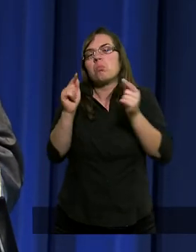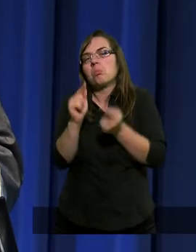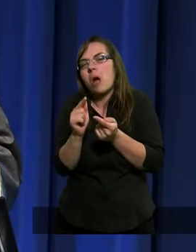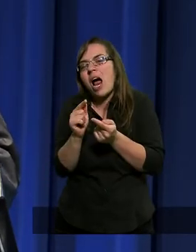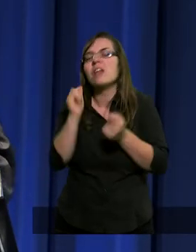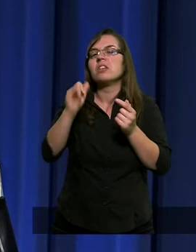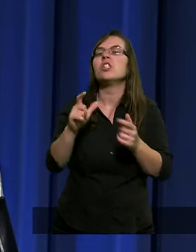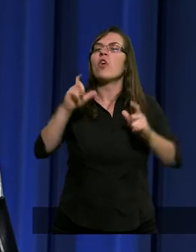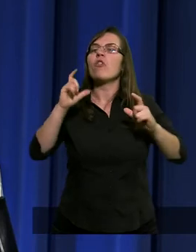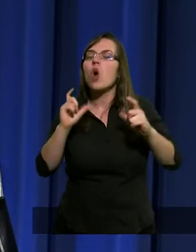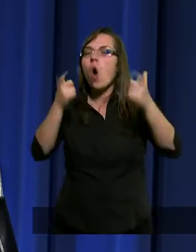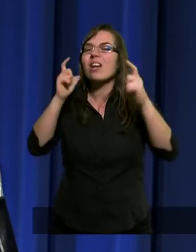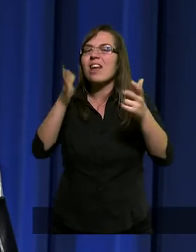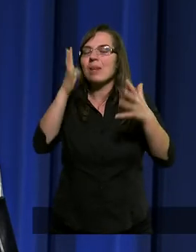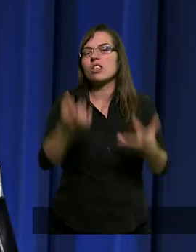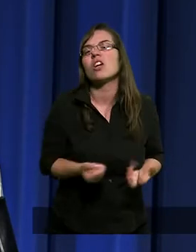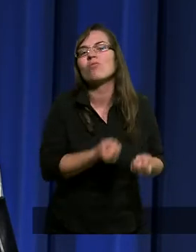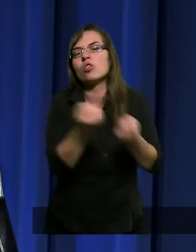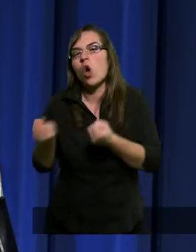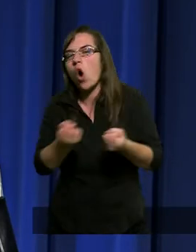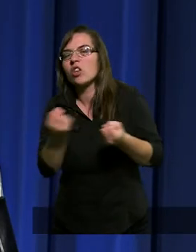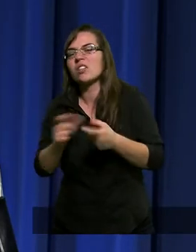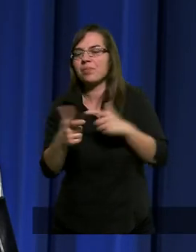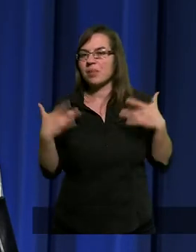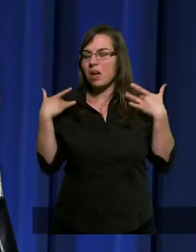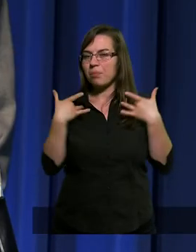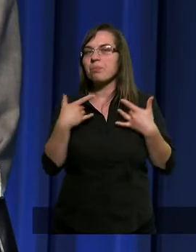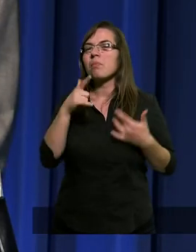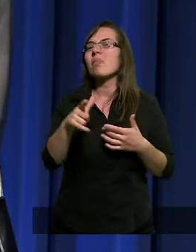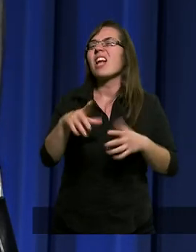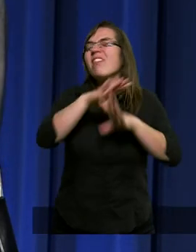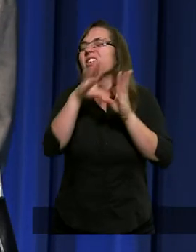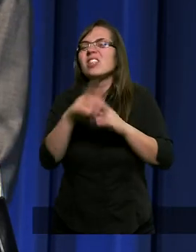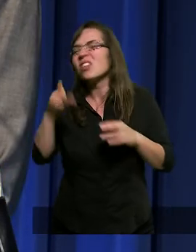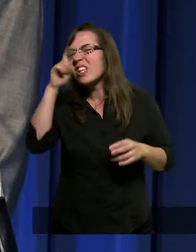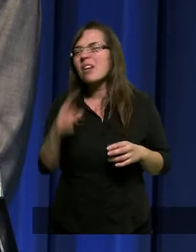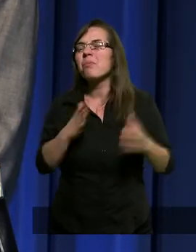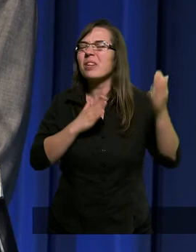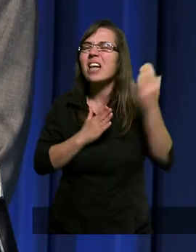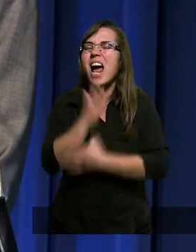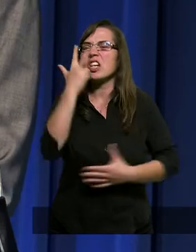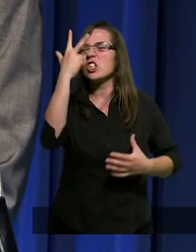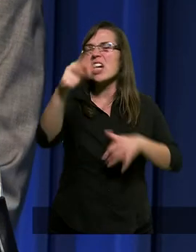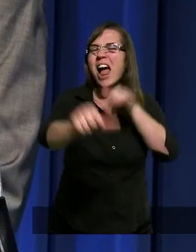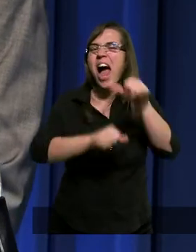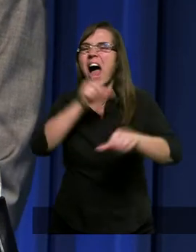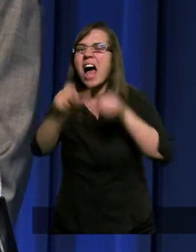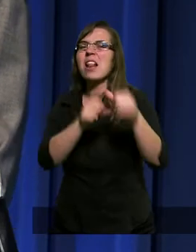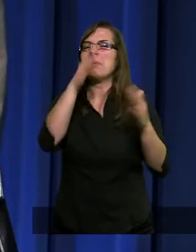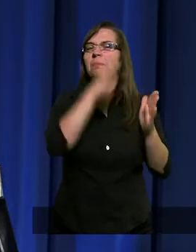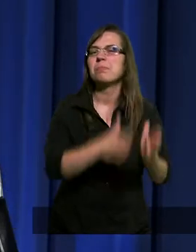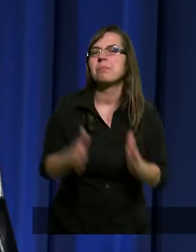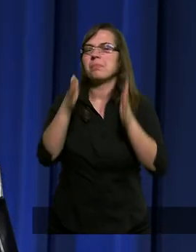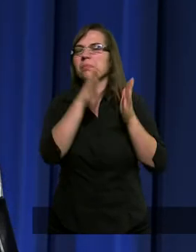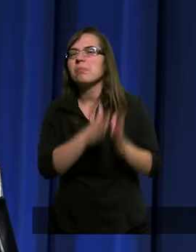i konsekwencje przegranej. Sprawca złego przez trzy lata przygotowywał